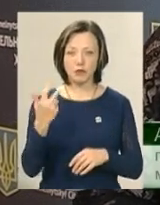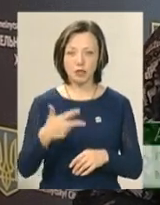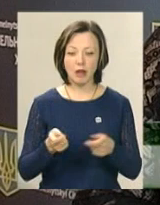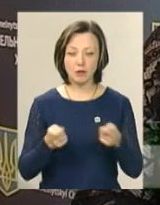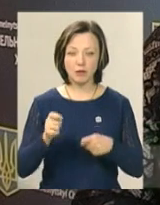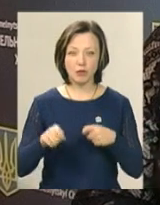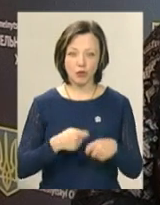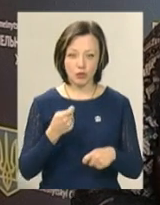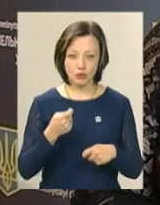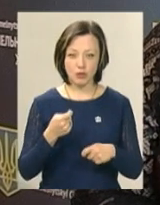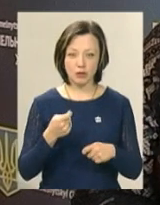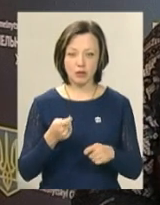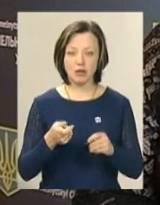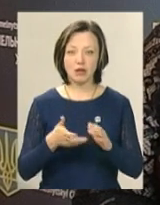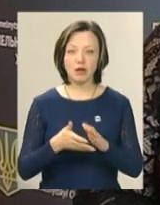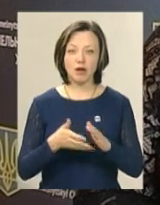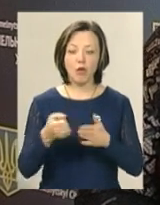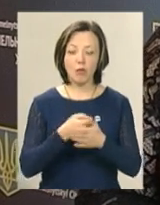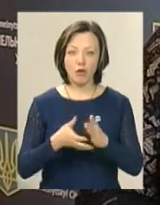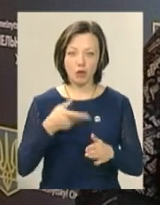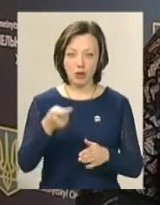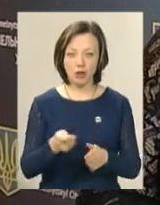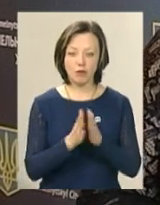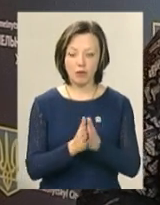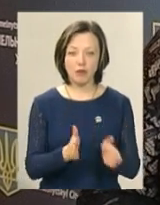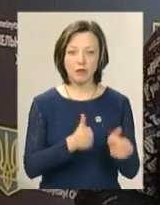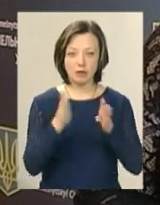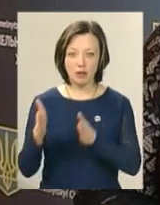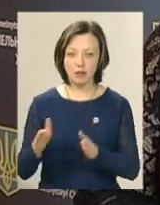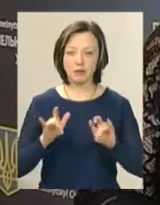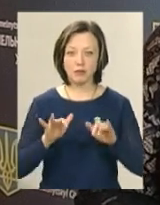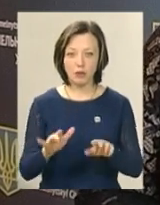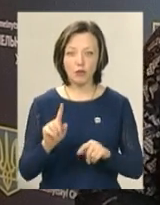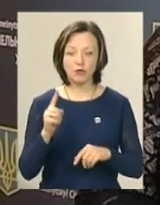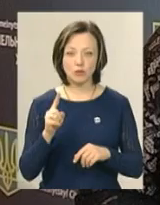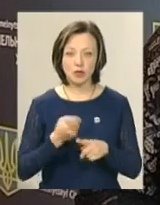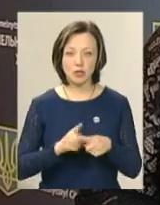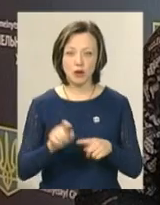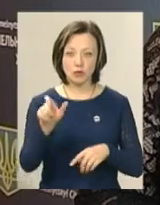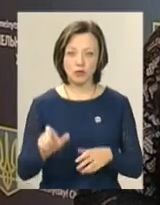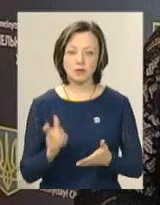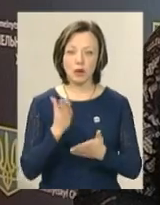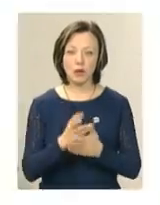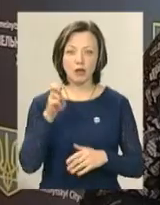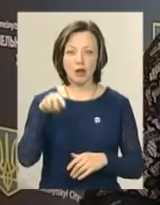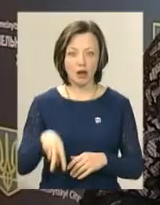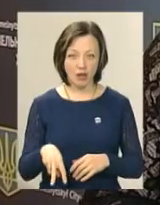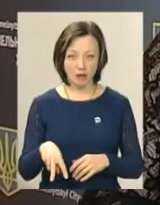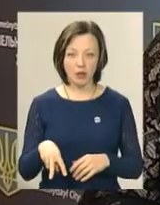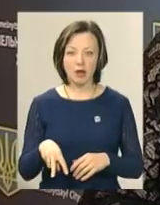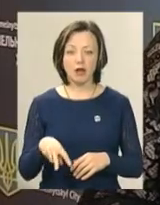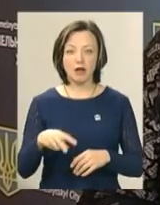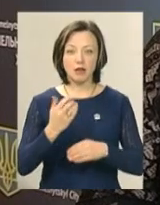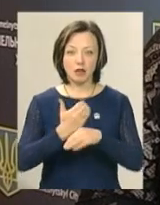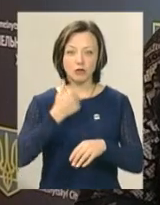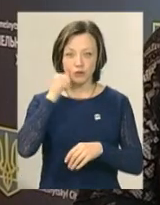адміністративне правопорушення, надійшло питання про відкладення розгляду справи, оскільки дана особа знаходиться на лікарняному. Воно надійшло